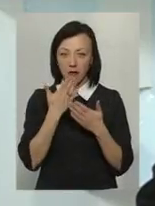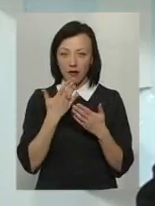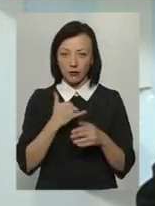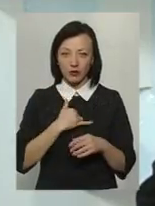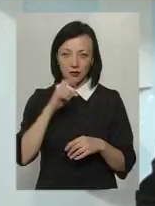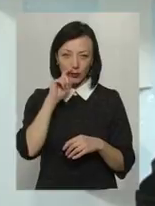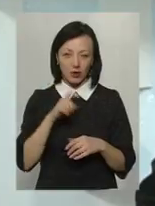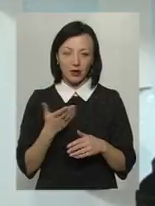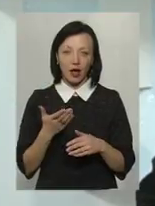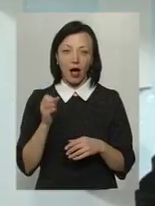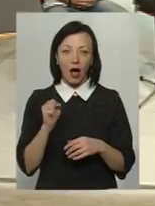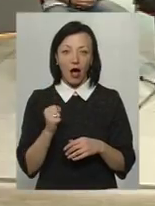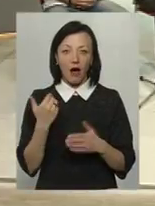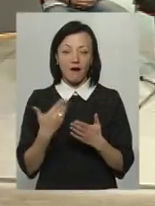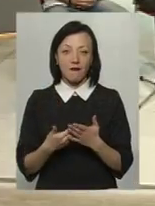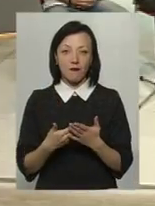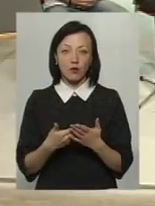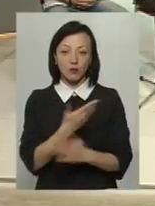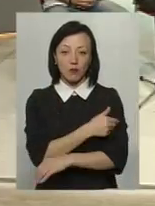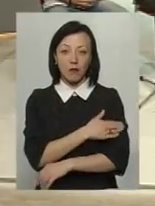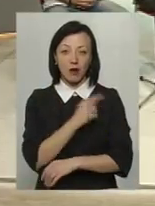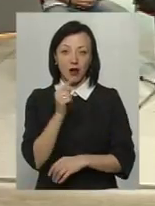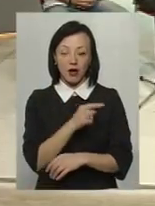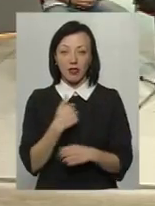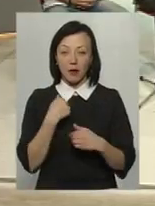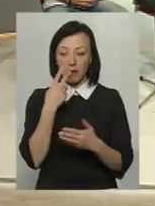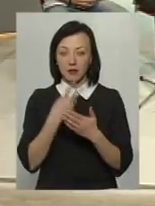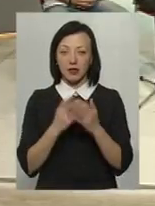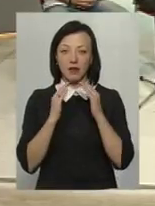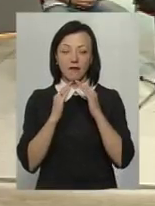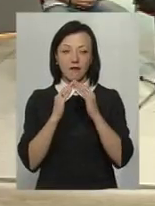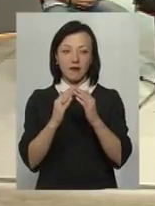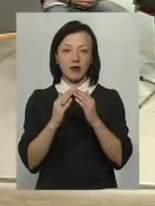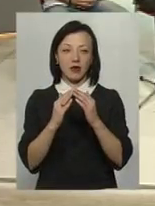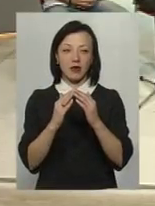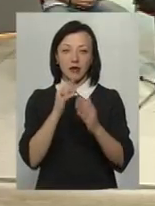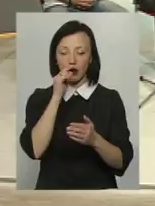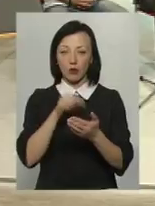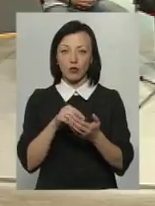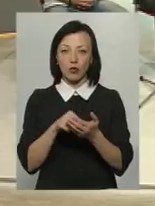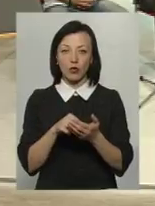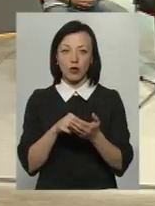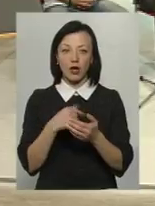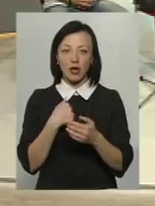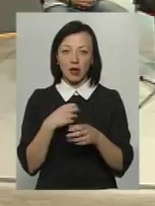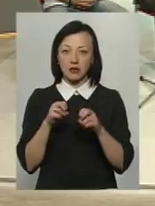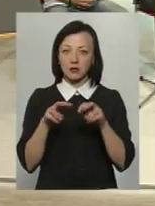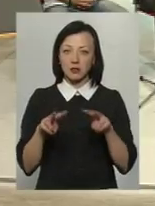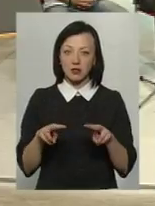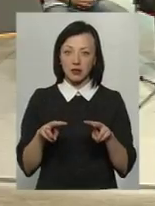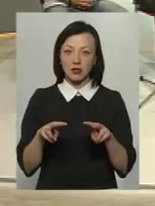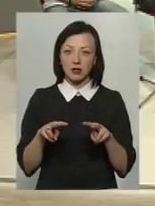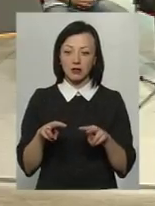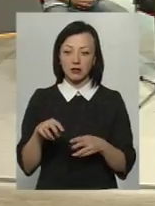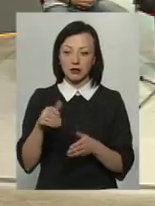Україні. А вот поляків нам показали фірму, де я встал специально на струї,